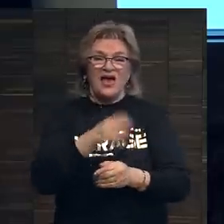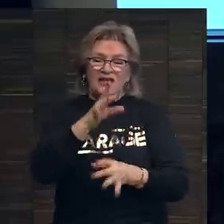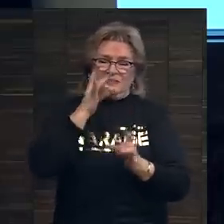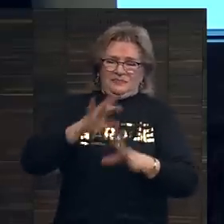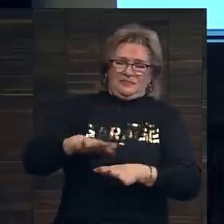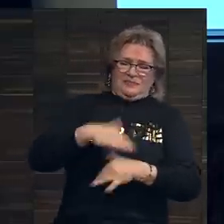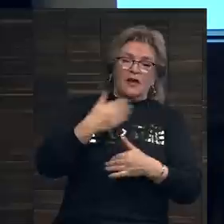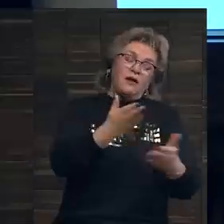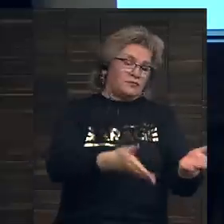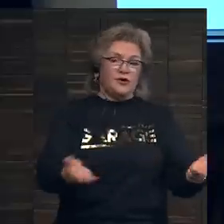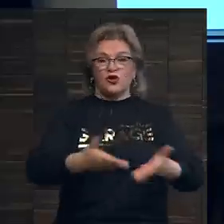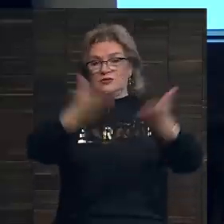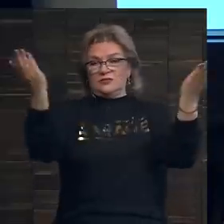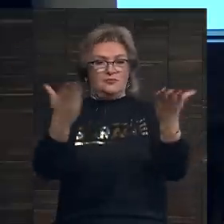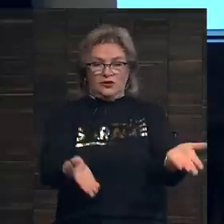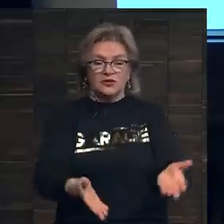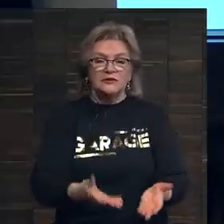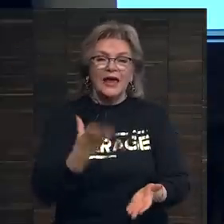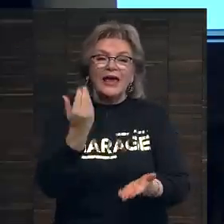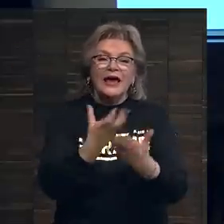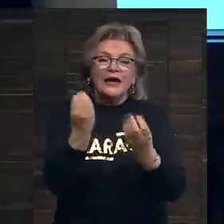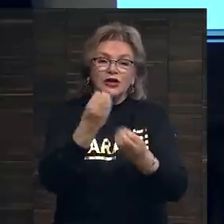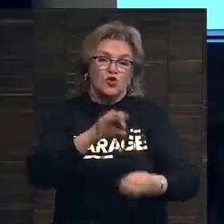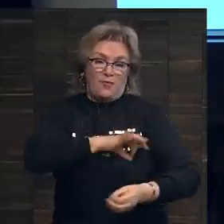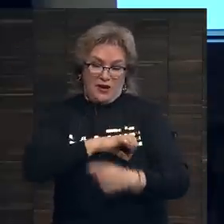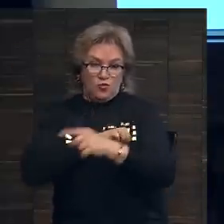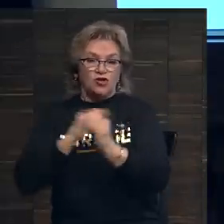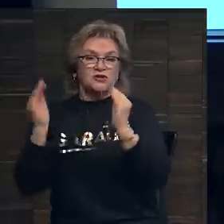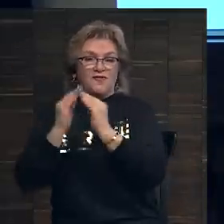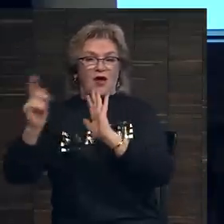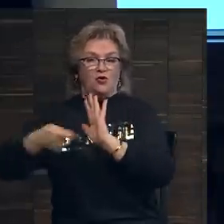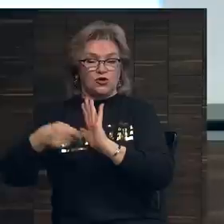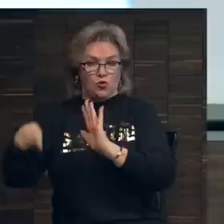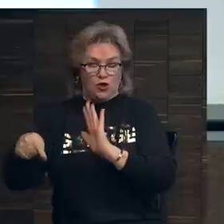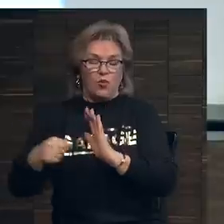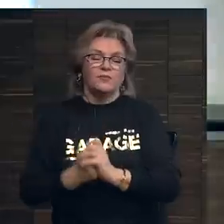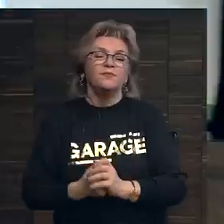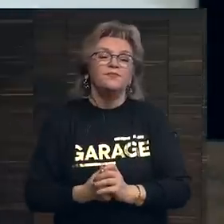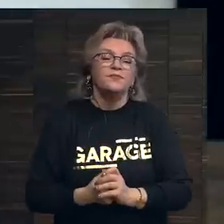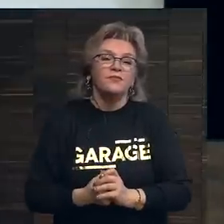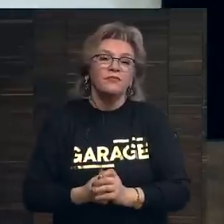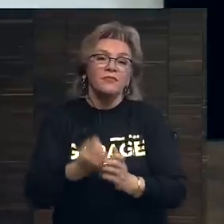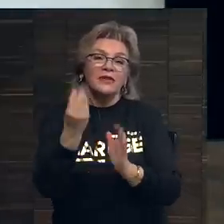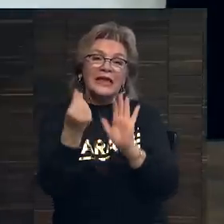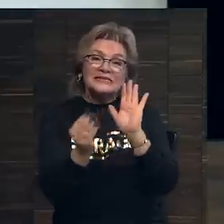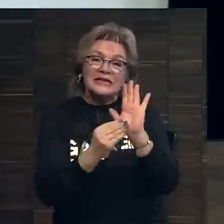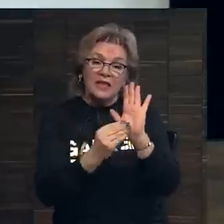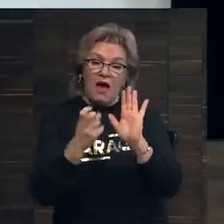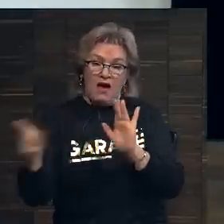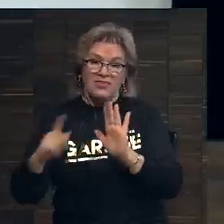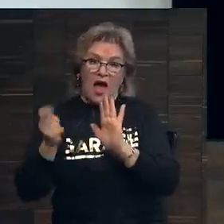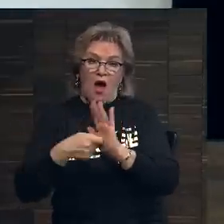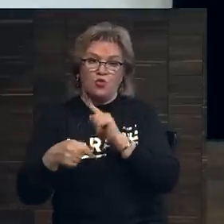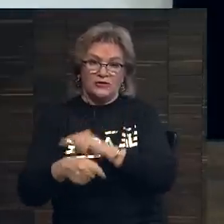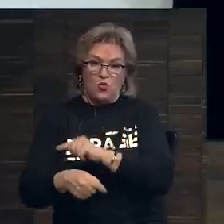конфиденциальностью, тогда пожалуйста. Еще преимущество для аукционного дома. Цена на аукционе